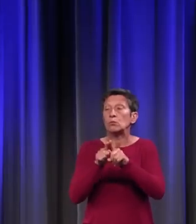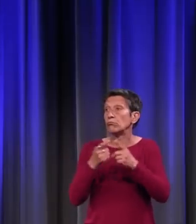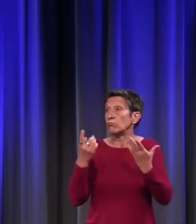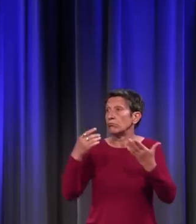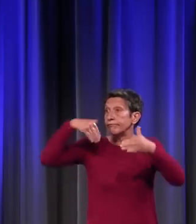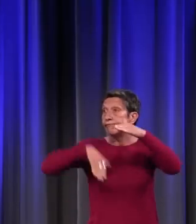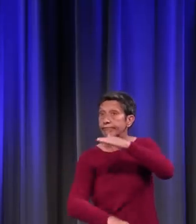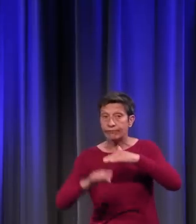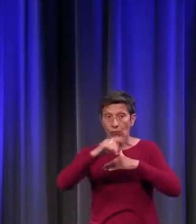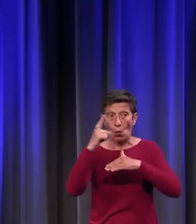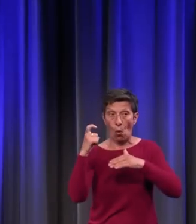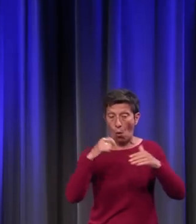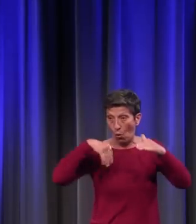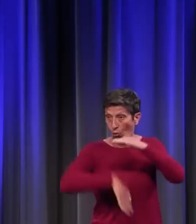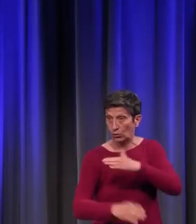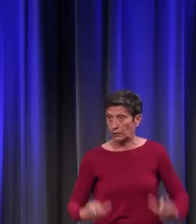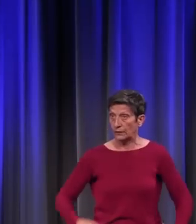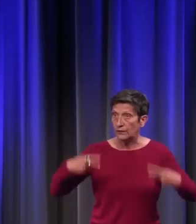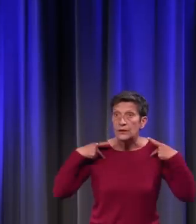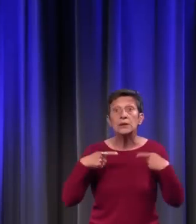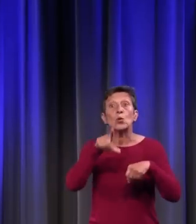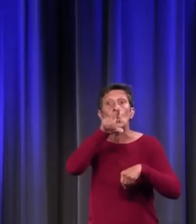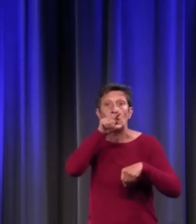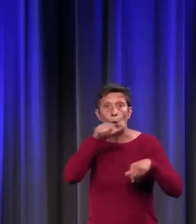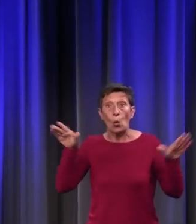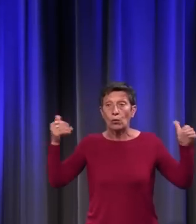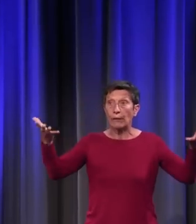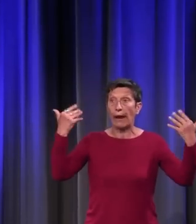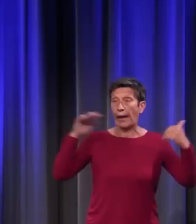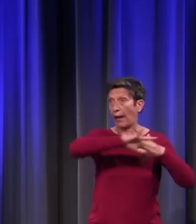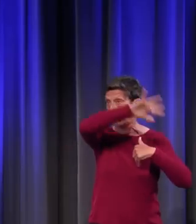'eau. Les oiseaux, tout ce qui vit dans l'air.